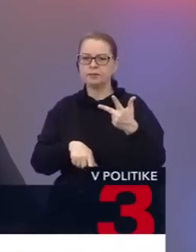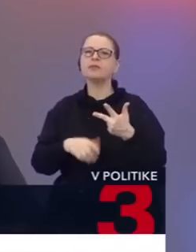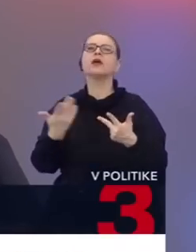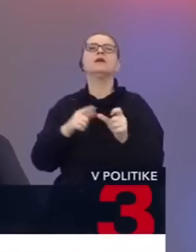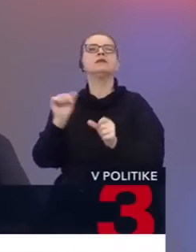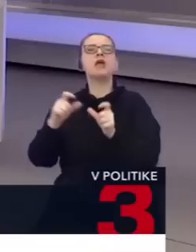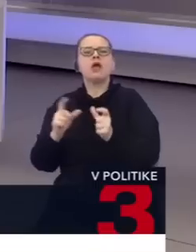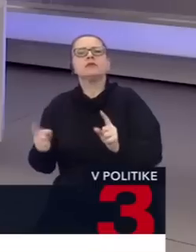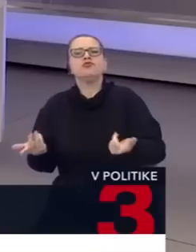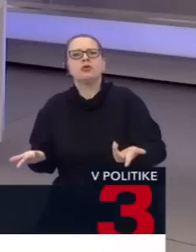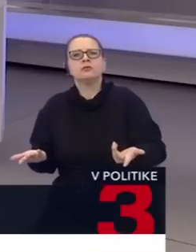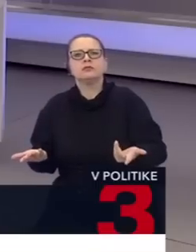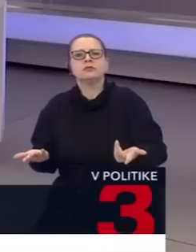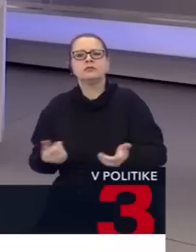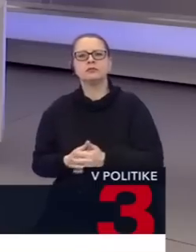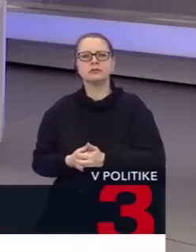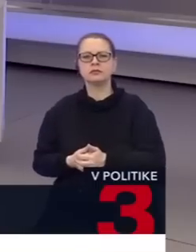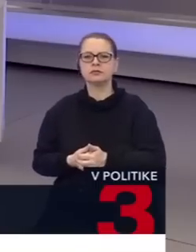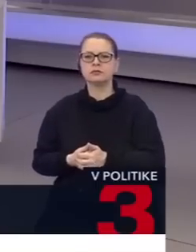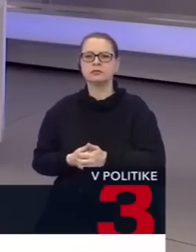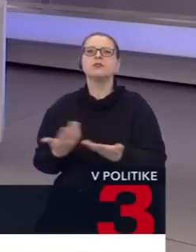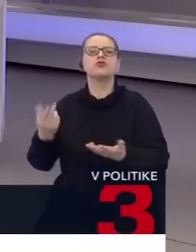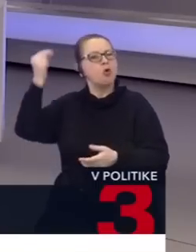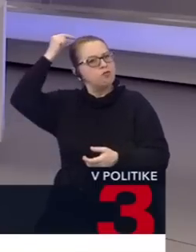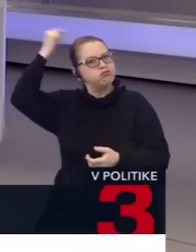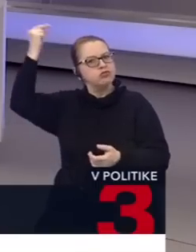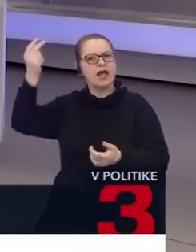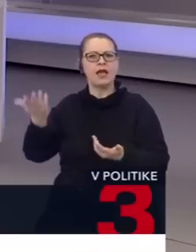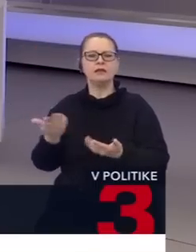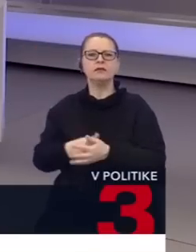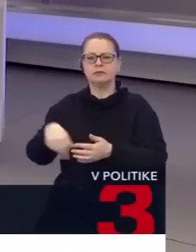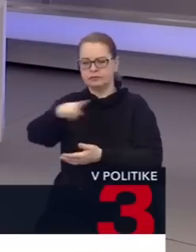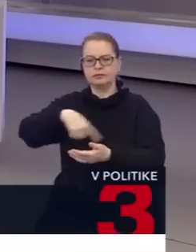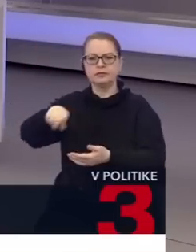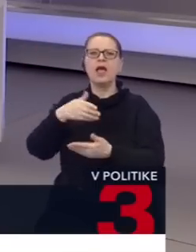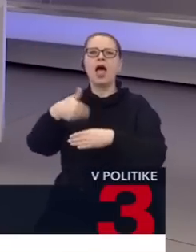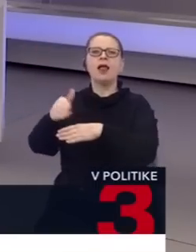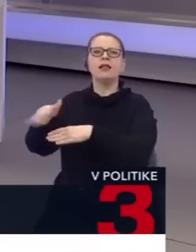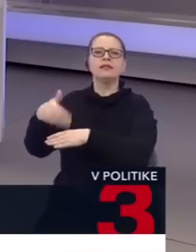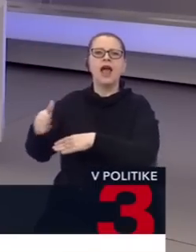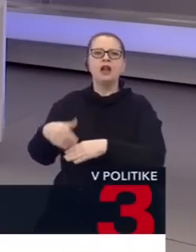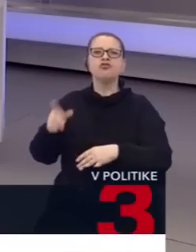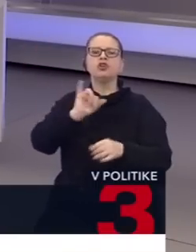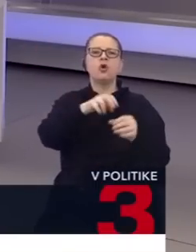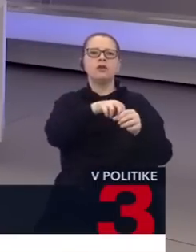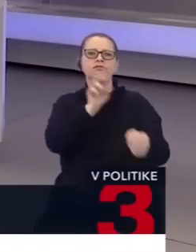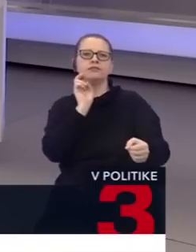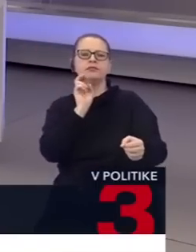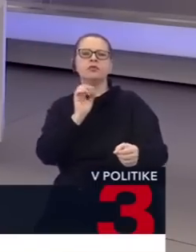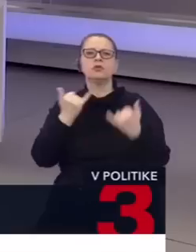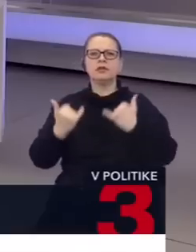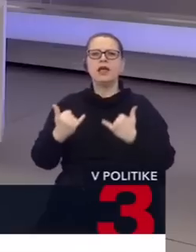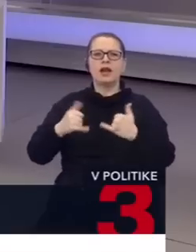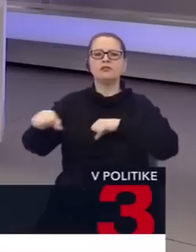SAS? Čo bude, nazvem ich veľmi jednoducho, s budajúcami a s ostatnými odídencami zo